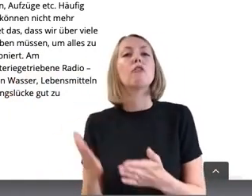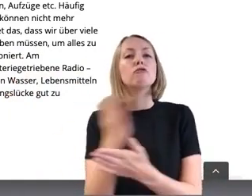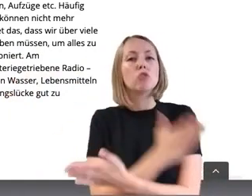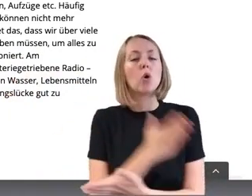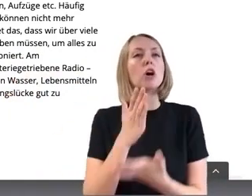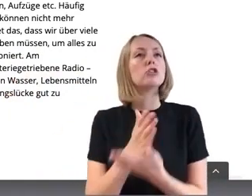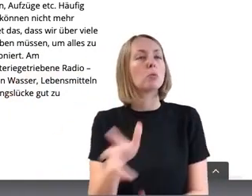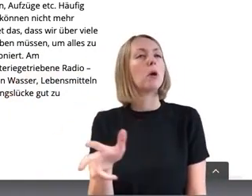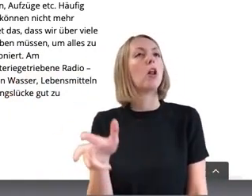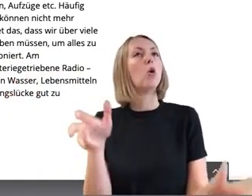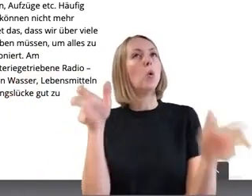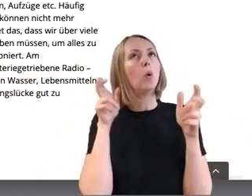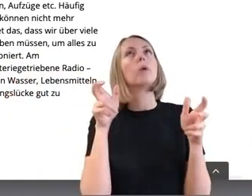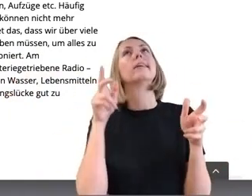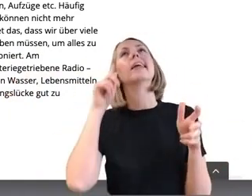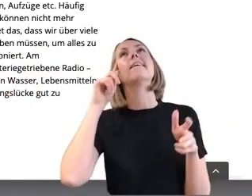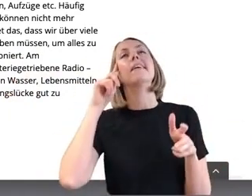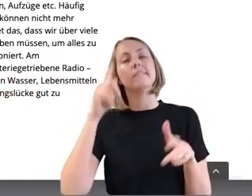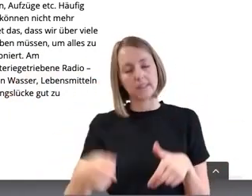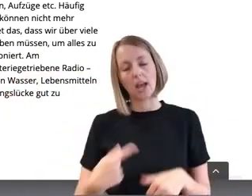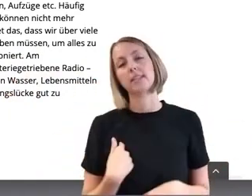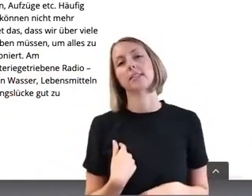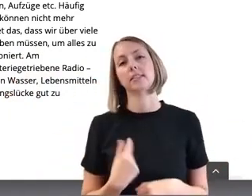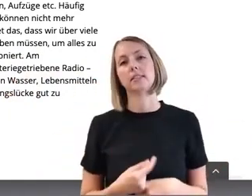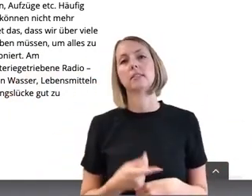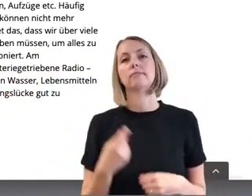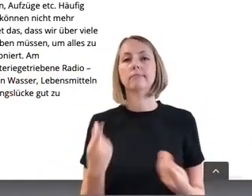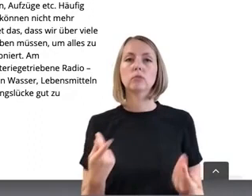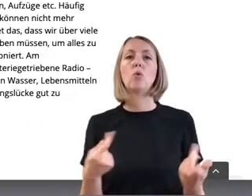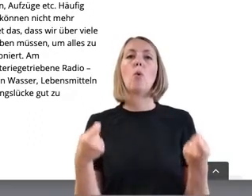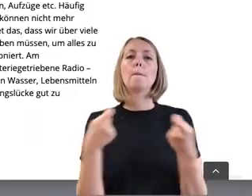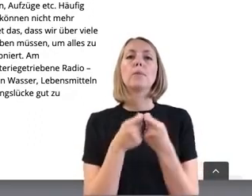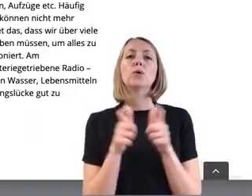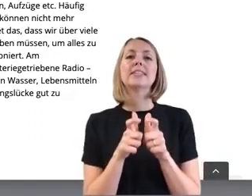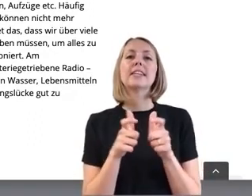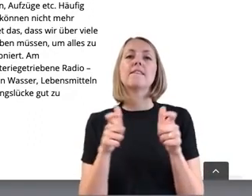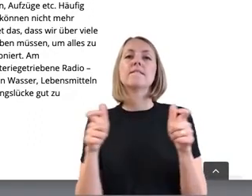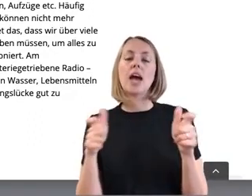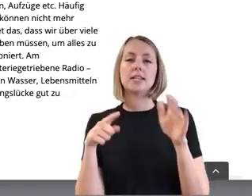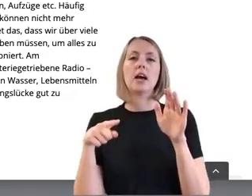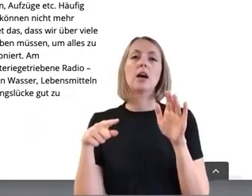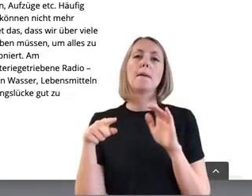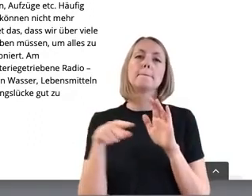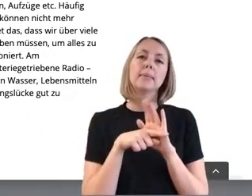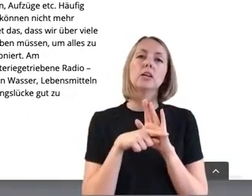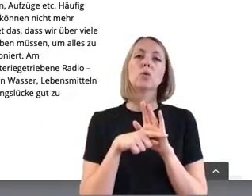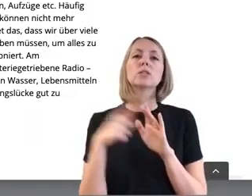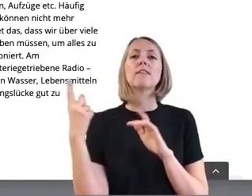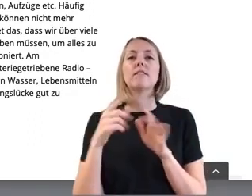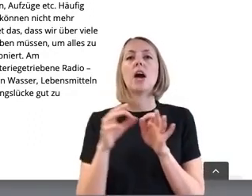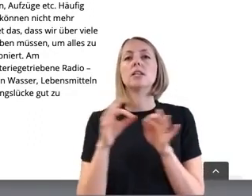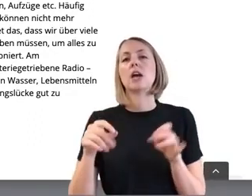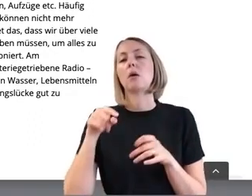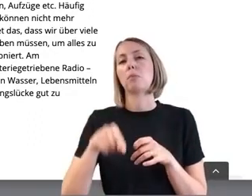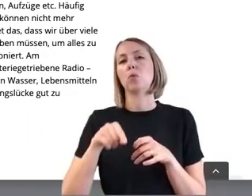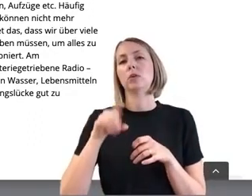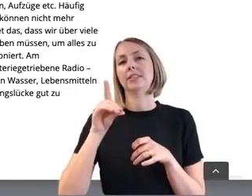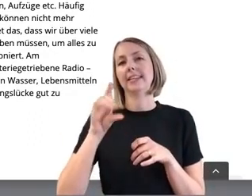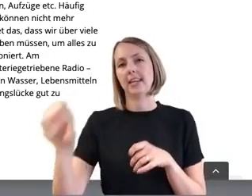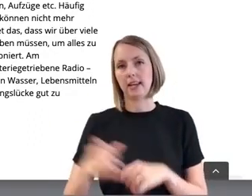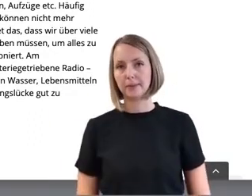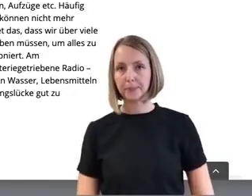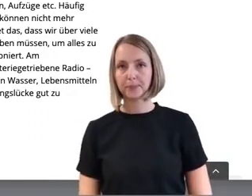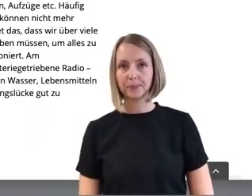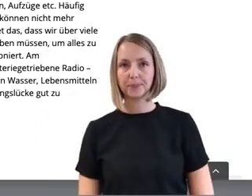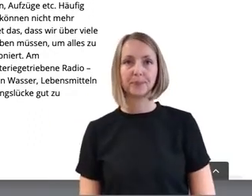das nur empfehlen. Das ist dann eben bundesweiter-warntag.de. Genau. Ja. Und wie Frau